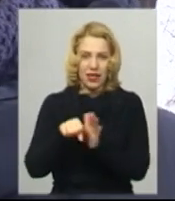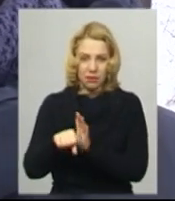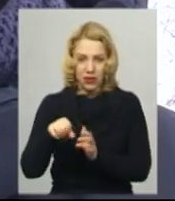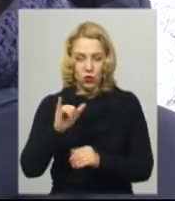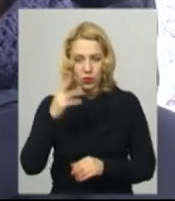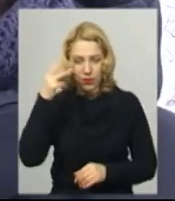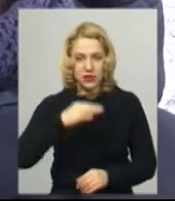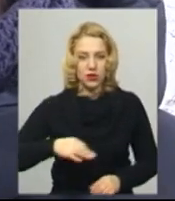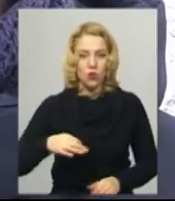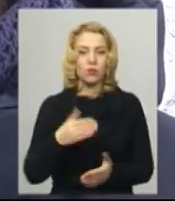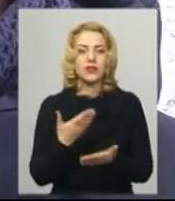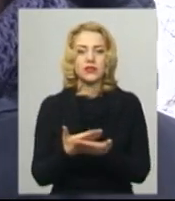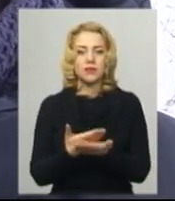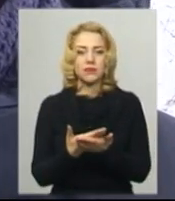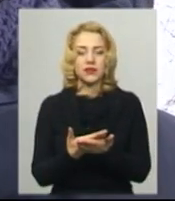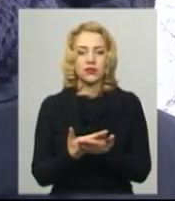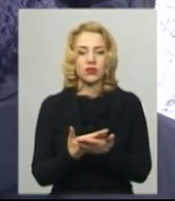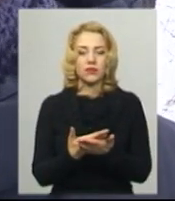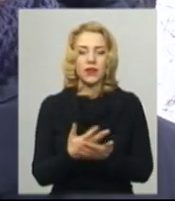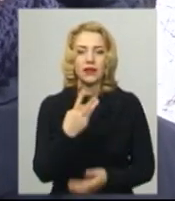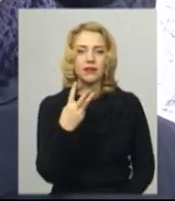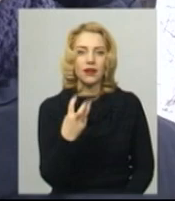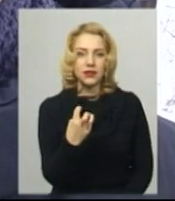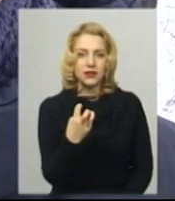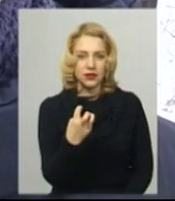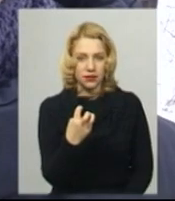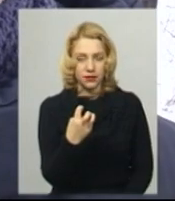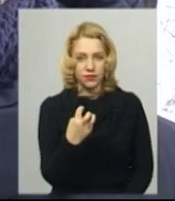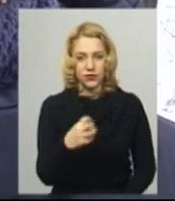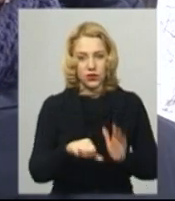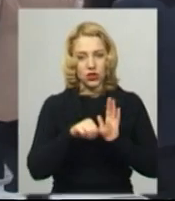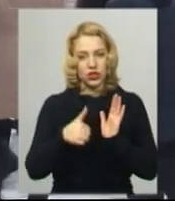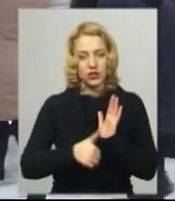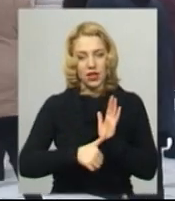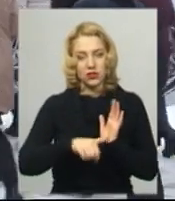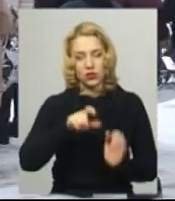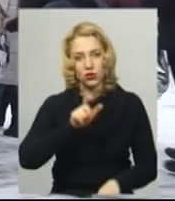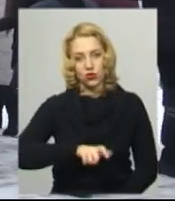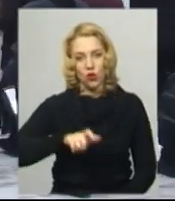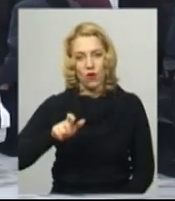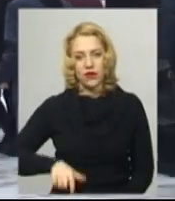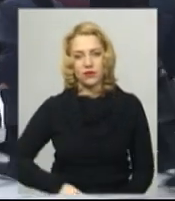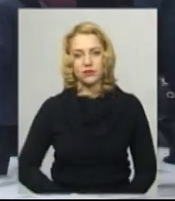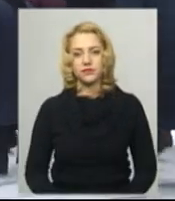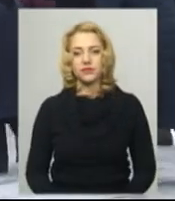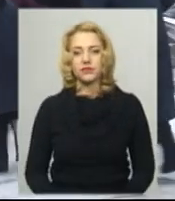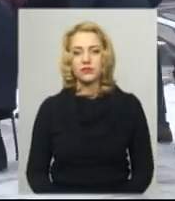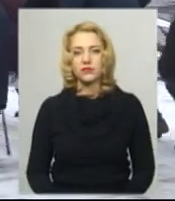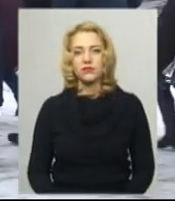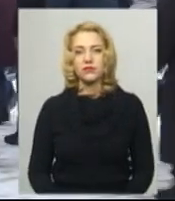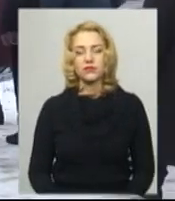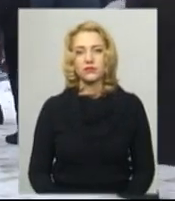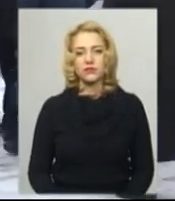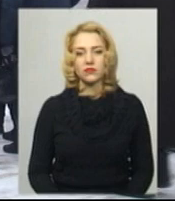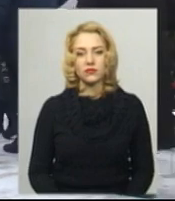приблизно 316 чоловік. Неляш Пулак, Дем'ян Цегольник,